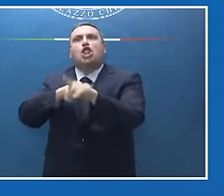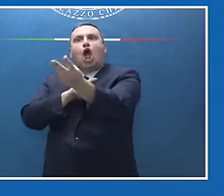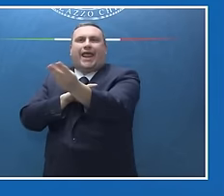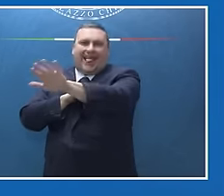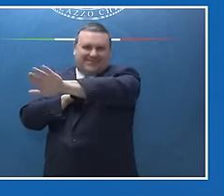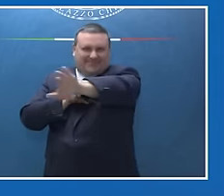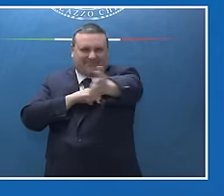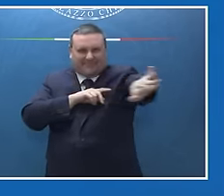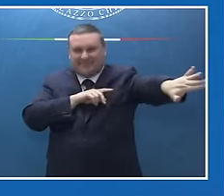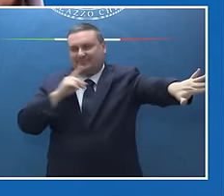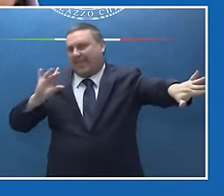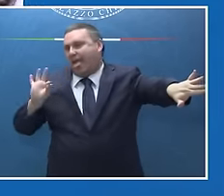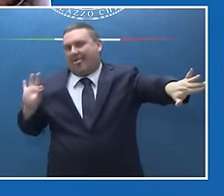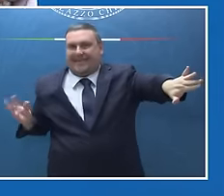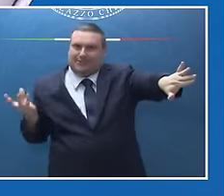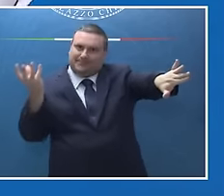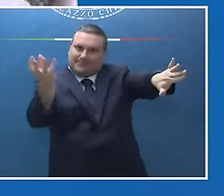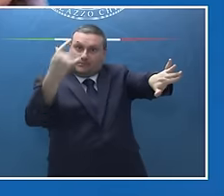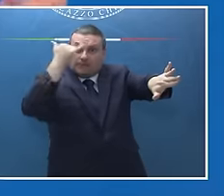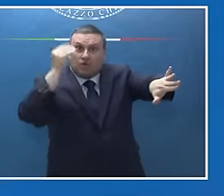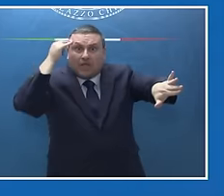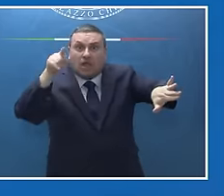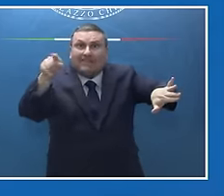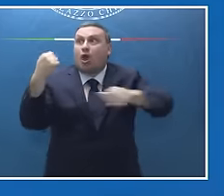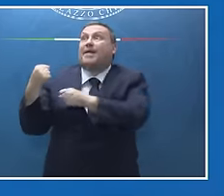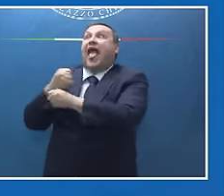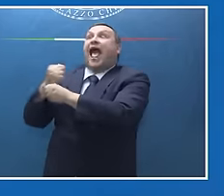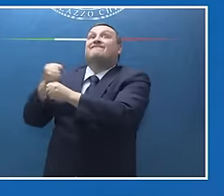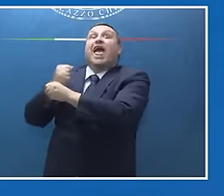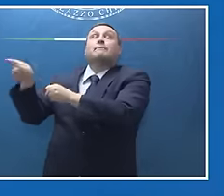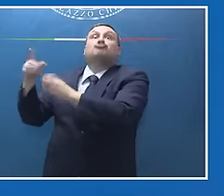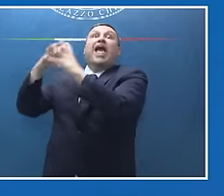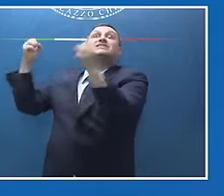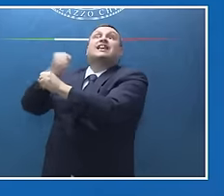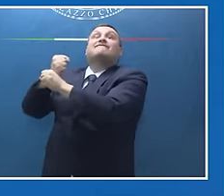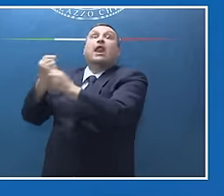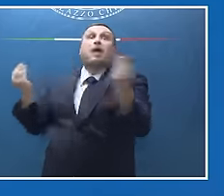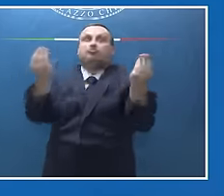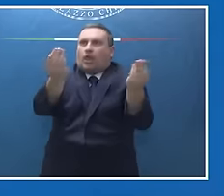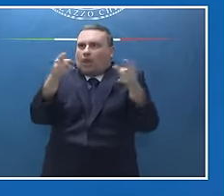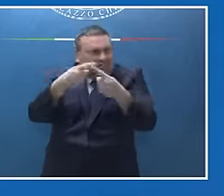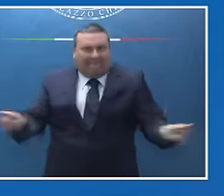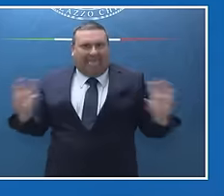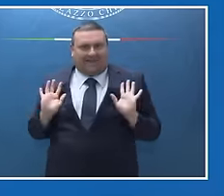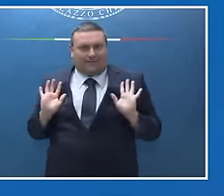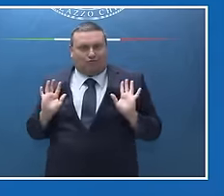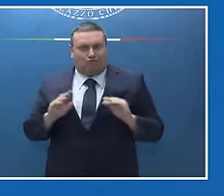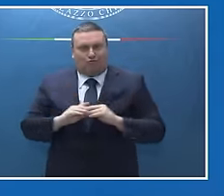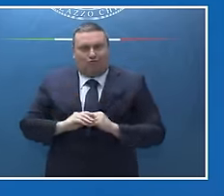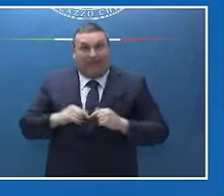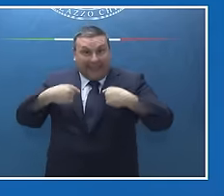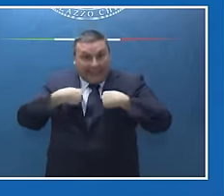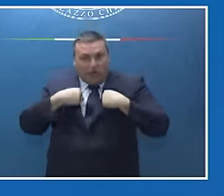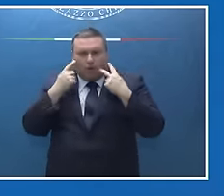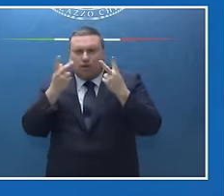applicazioni magari detenute dalle case farmaceutiche, quello è un altro sviluppo. E l'impressione che ho io è che noi non ci